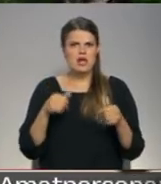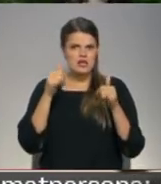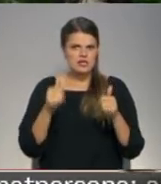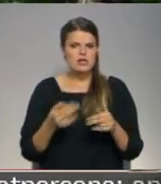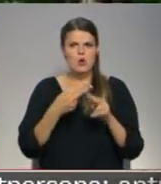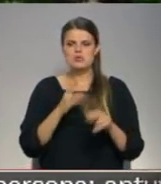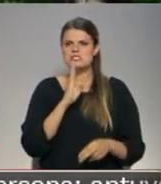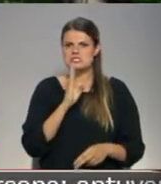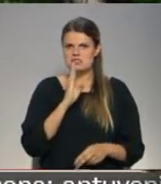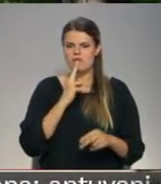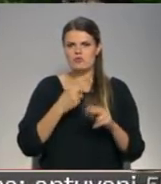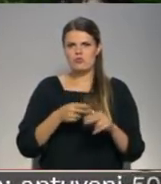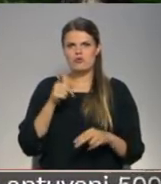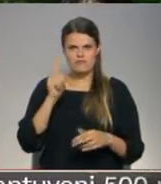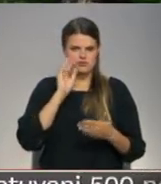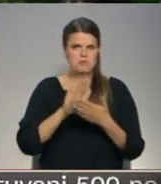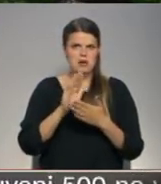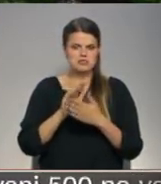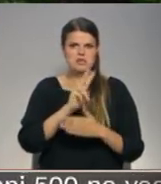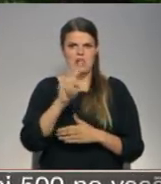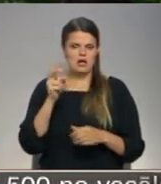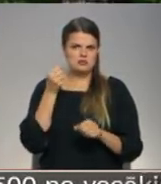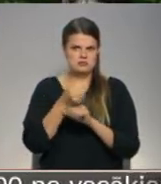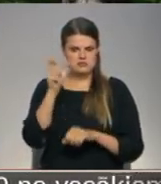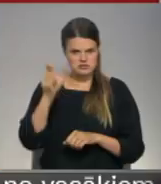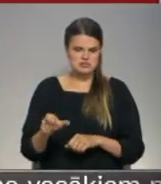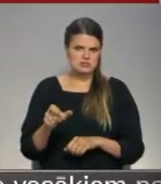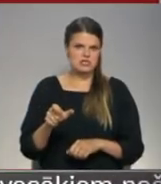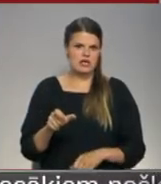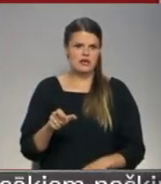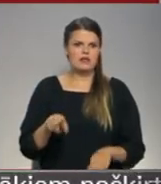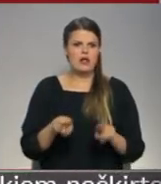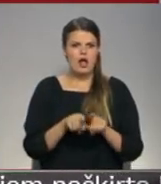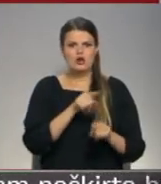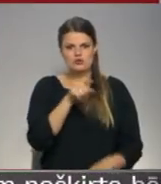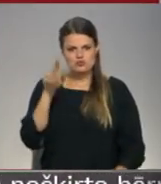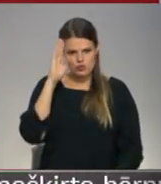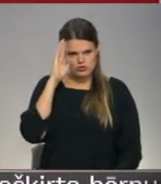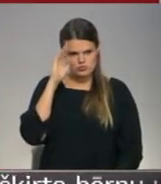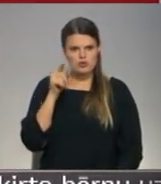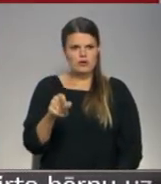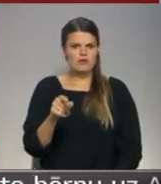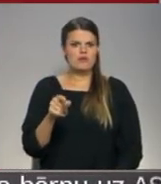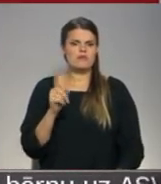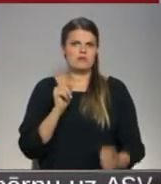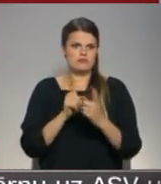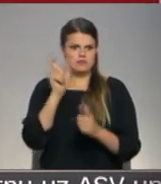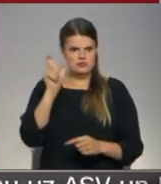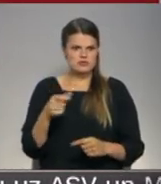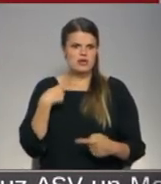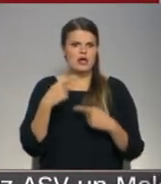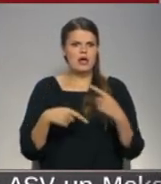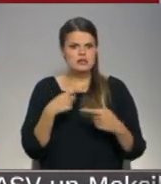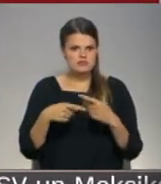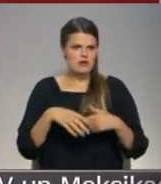krēsla un sievieti, turklāt viņš pazīns pārdarītājus, savus vienauģus. Arī šos puišu viņi var nāk pret jau zielus un es viņiem vienmēr